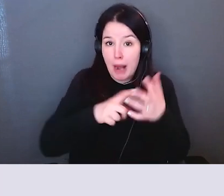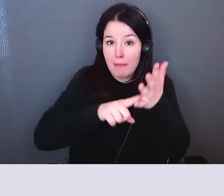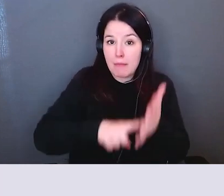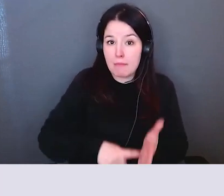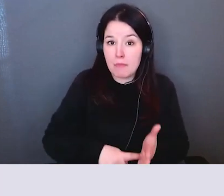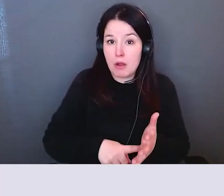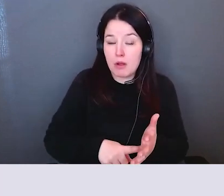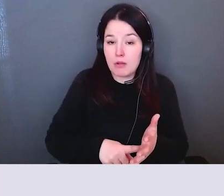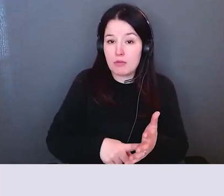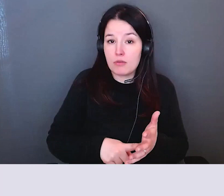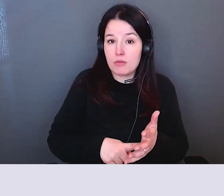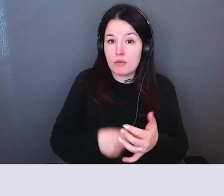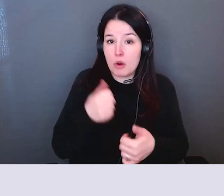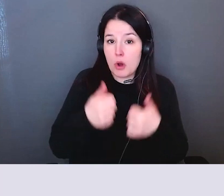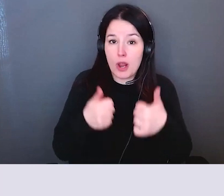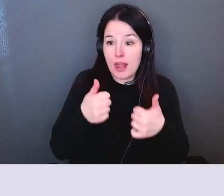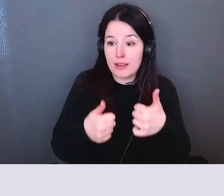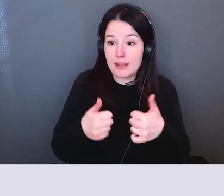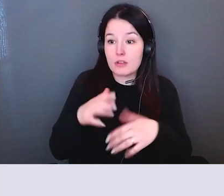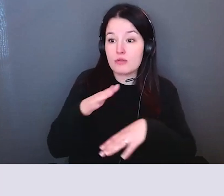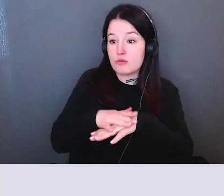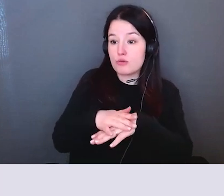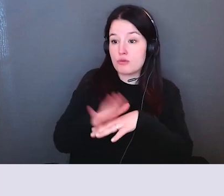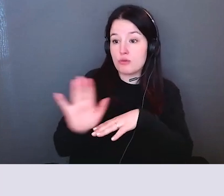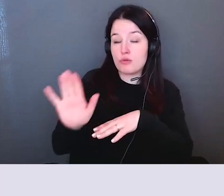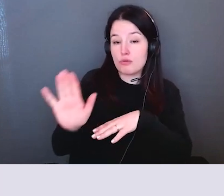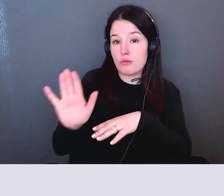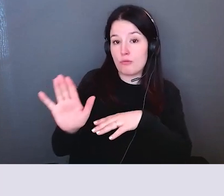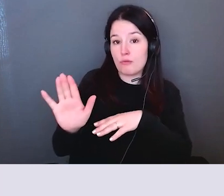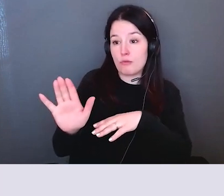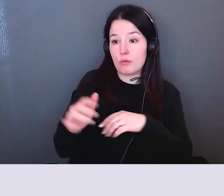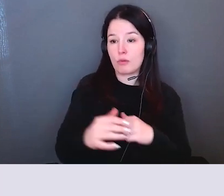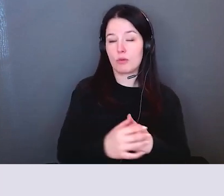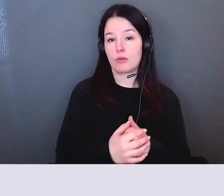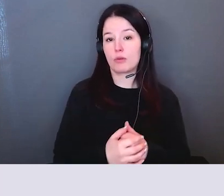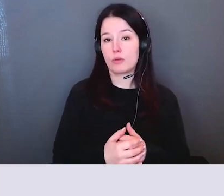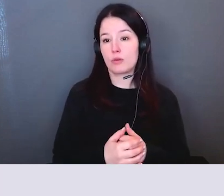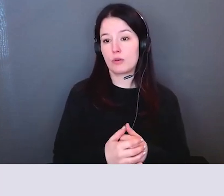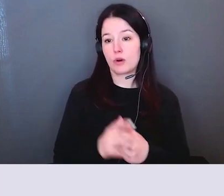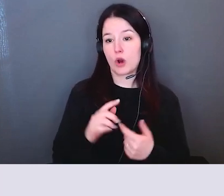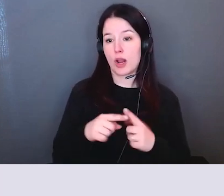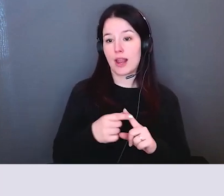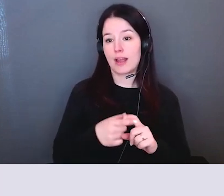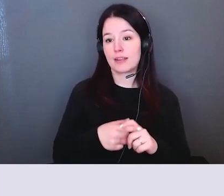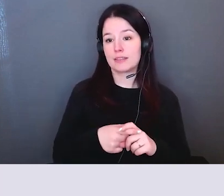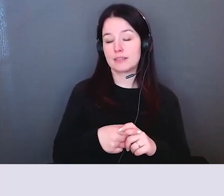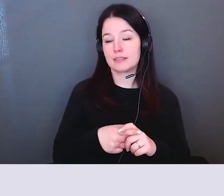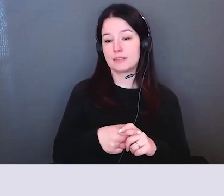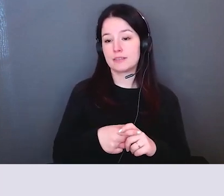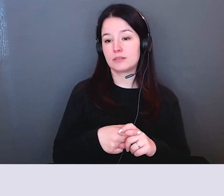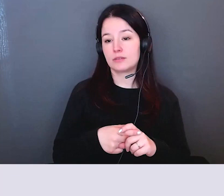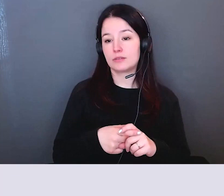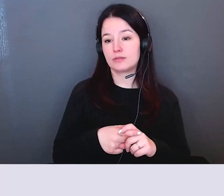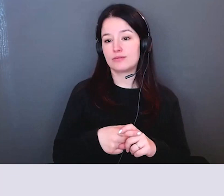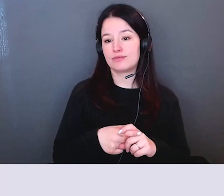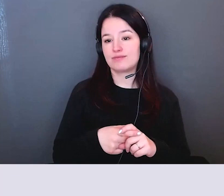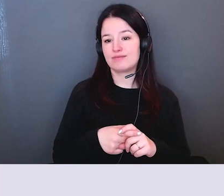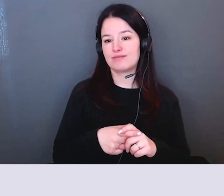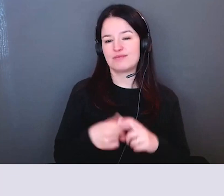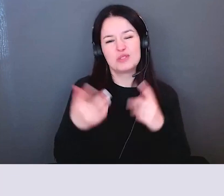de ne pas savoir comment aider les personnes en dessous de la médaille donc allez à votre